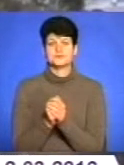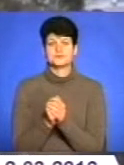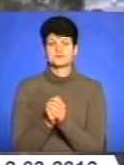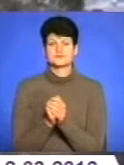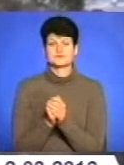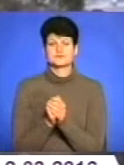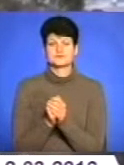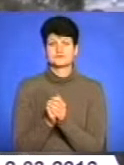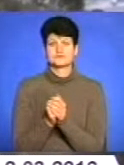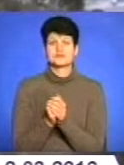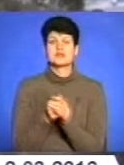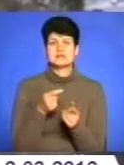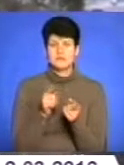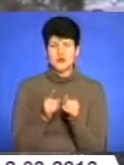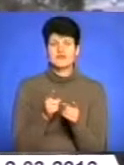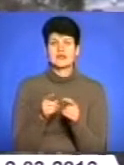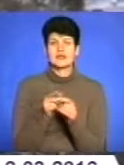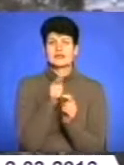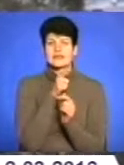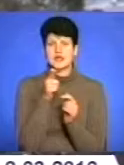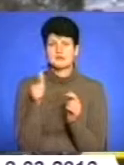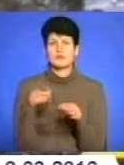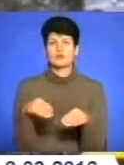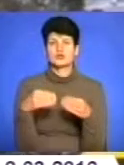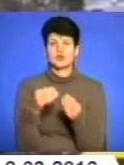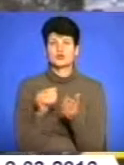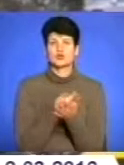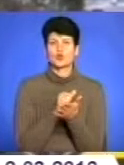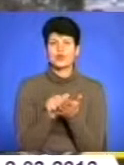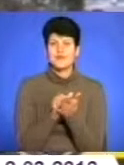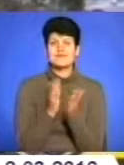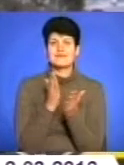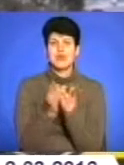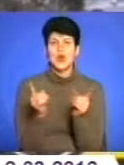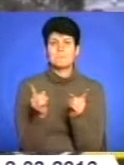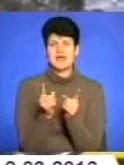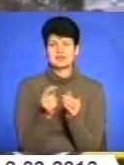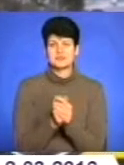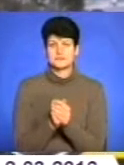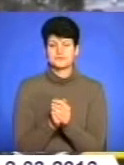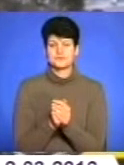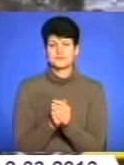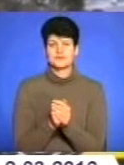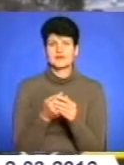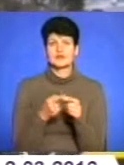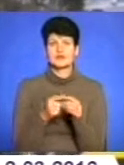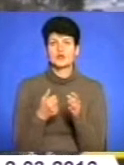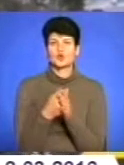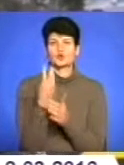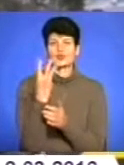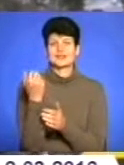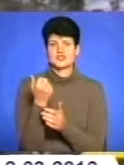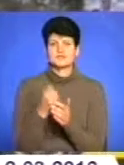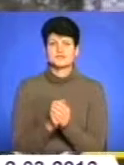Справді терміни подачі документів є обмеженими буквально до трьох тижнів.